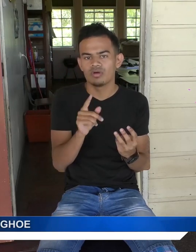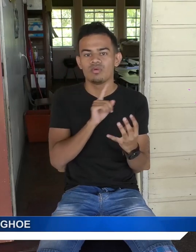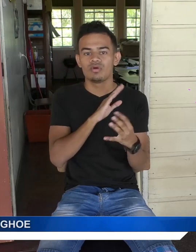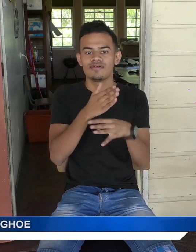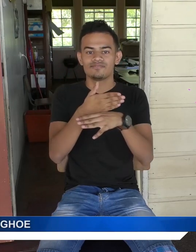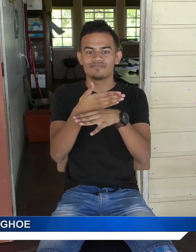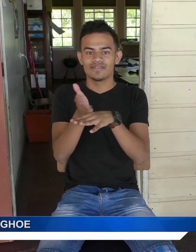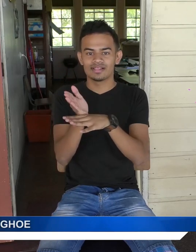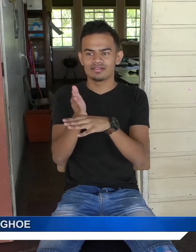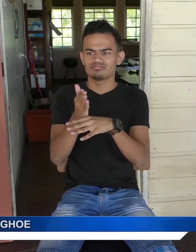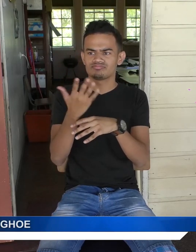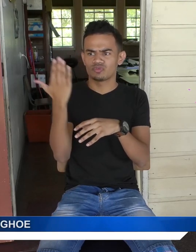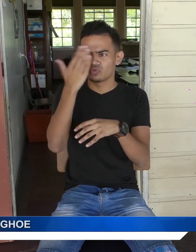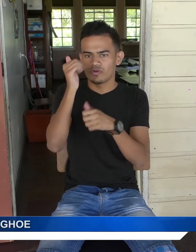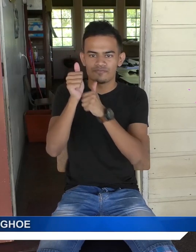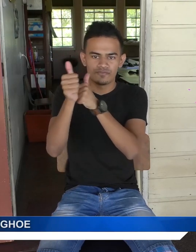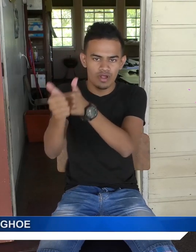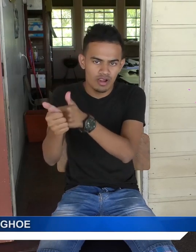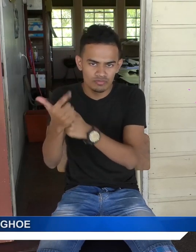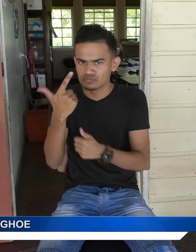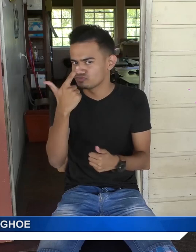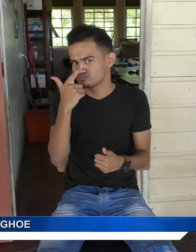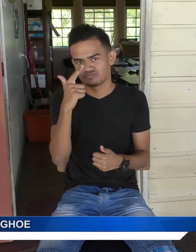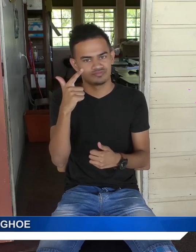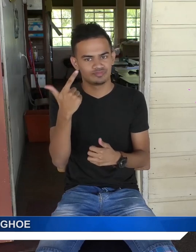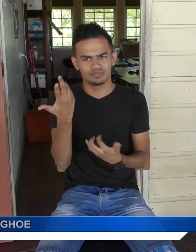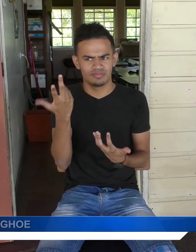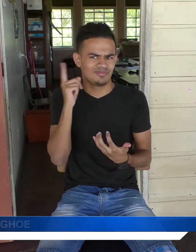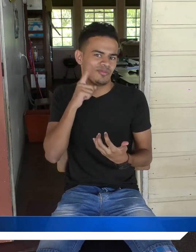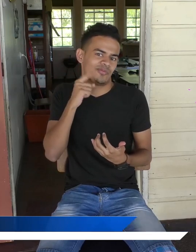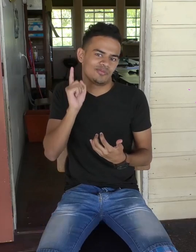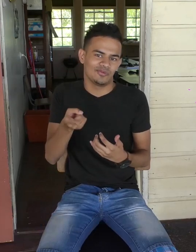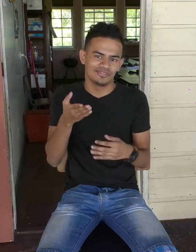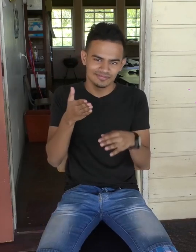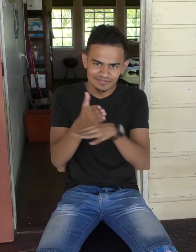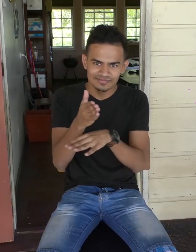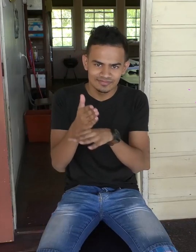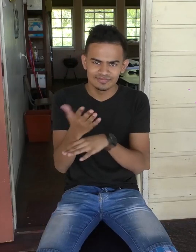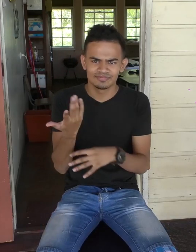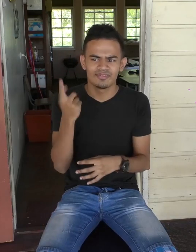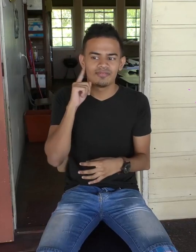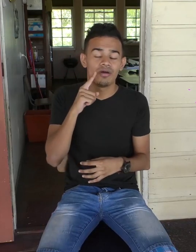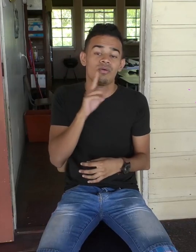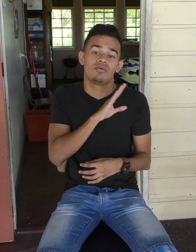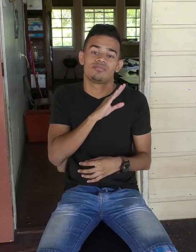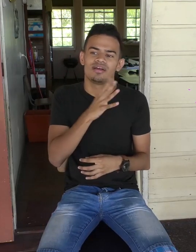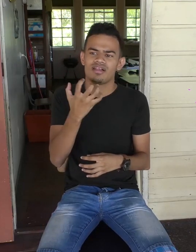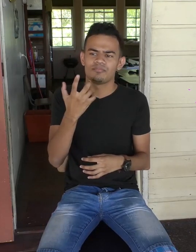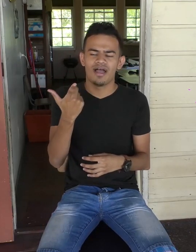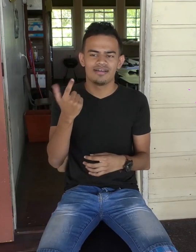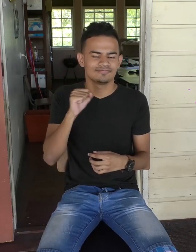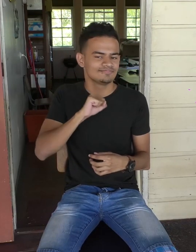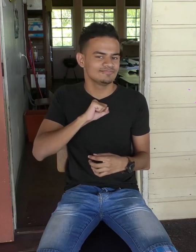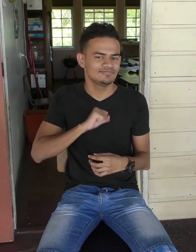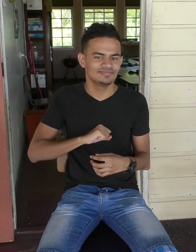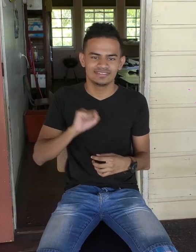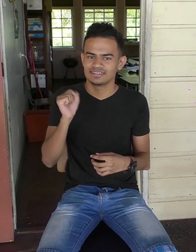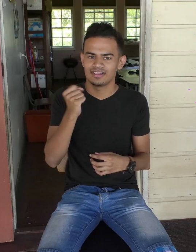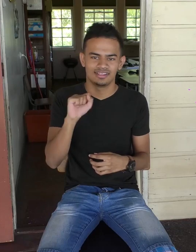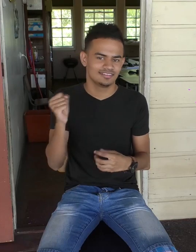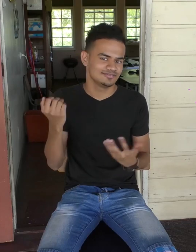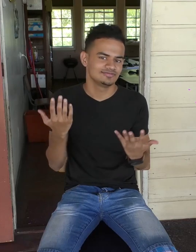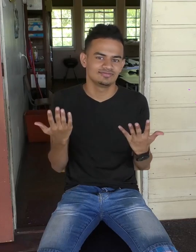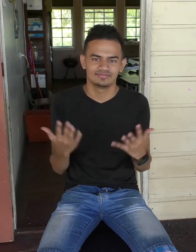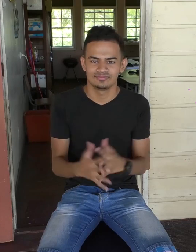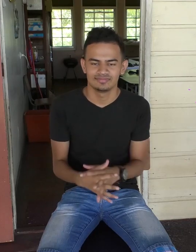meerdere opleidingen om verder te kunnen studeren. Bijvoorbeeld. Om meer studies te volgen. Maar gewoon meer. Doven